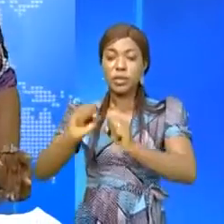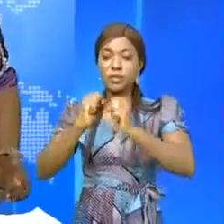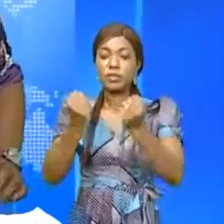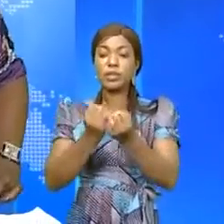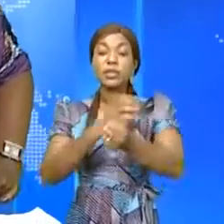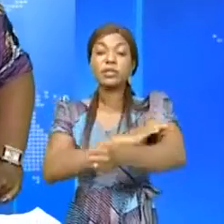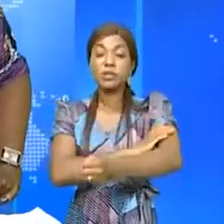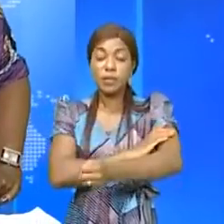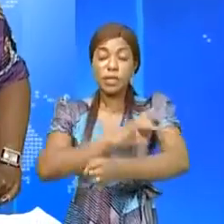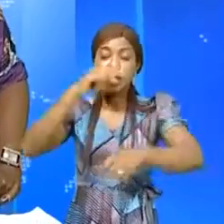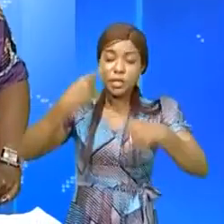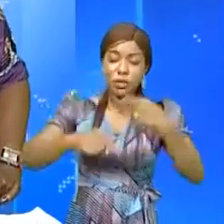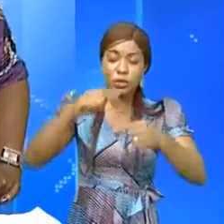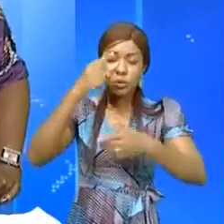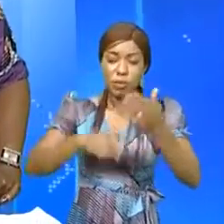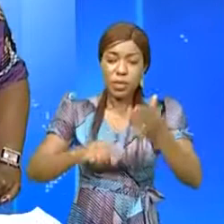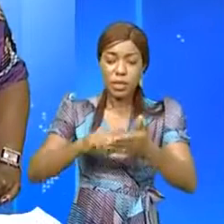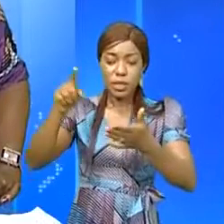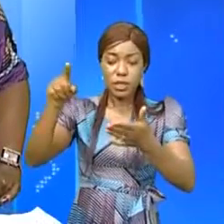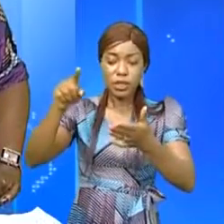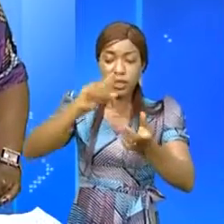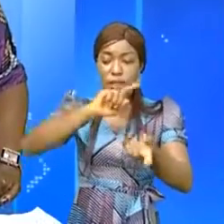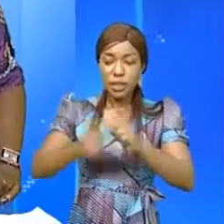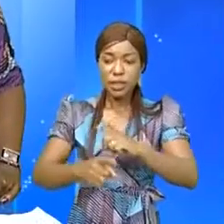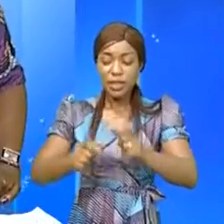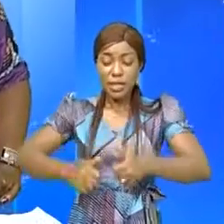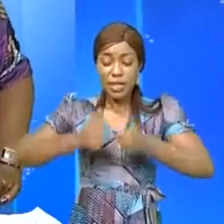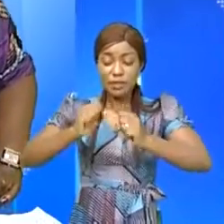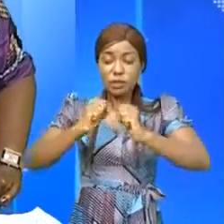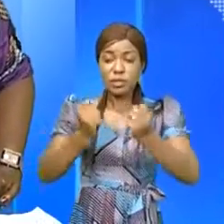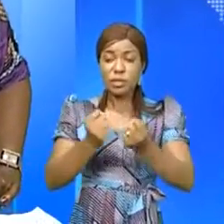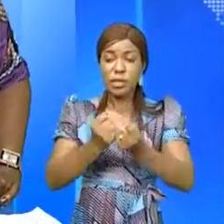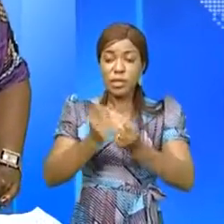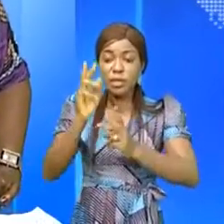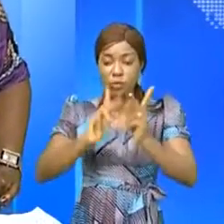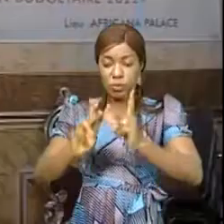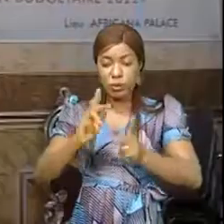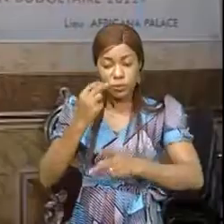Leur débat accé autour de l'amélioration de la vie sociale de la population nous dit Rikinzouzi.